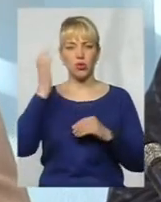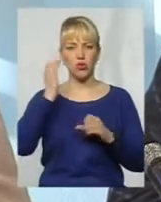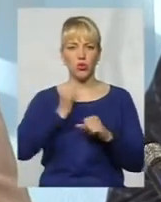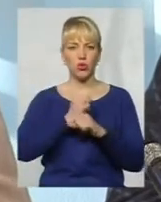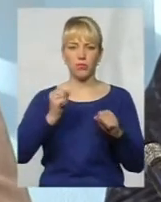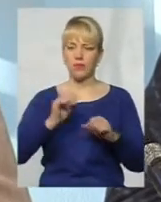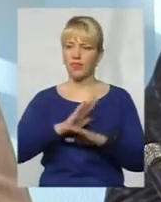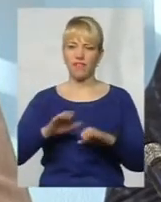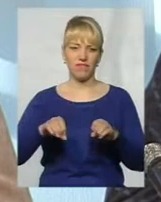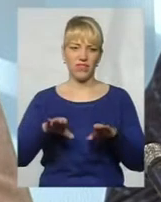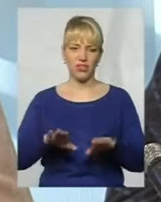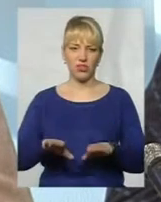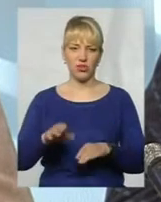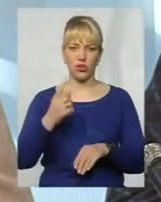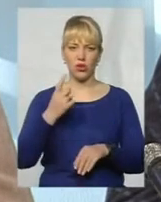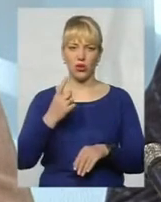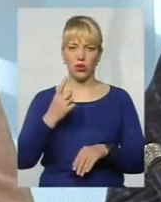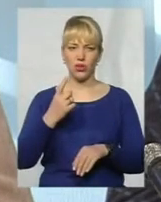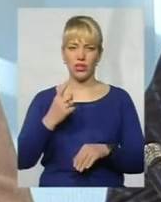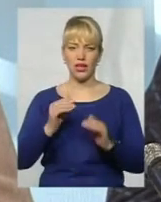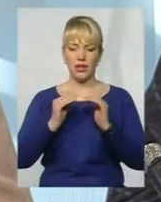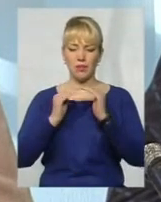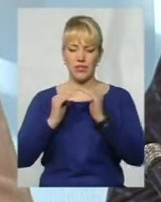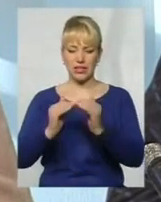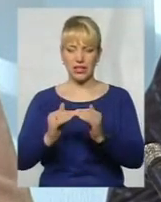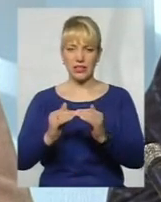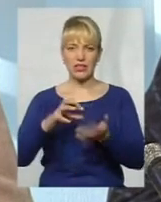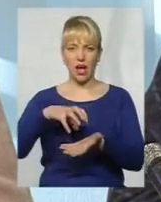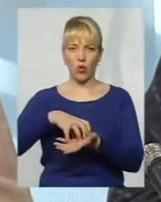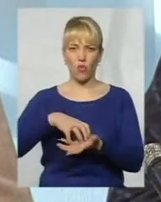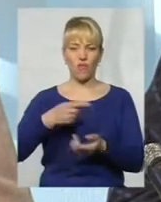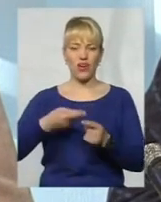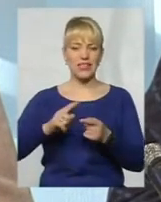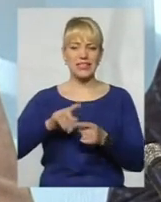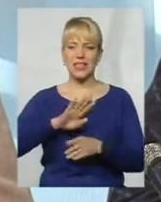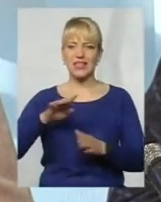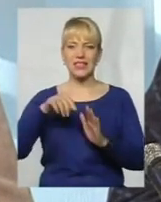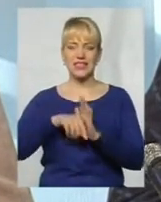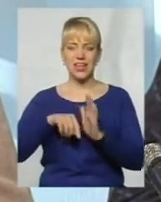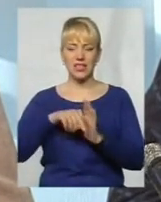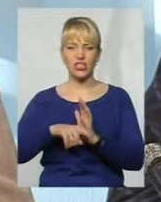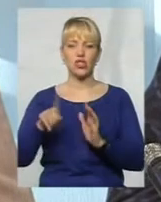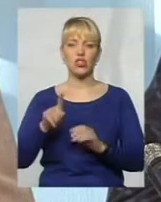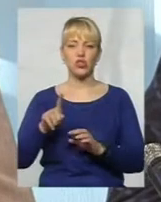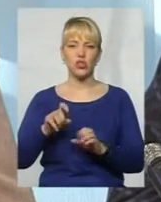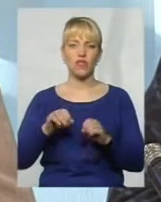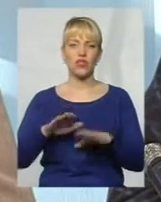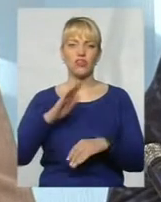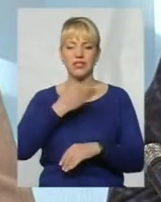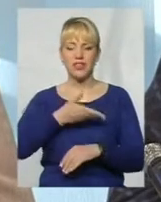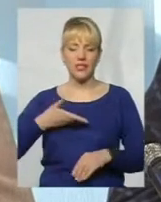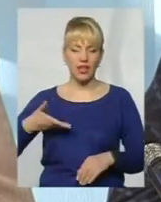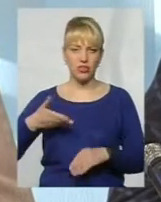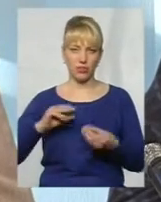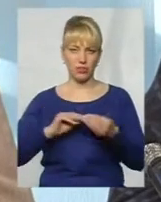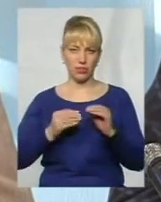вирішені. Одним укриттям саркофага це не значить, що вирішені наші проблеми. Так, для зони, для держави в